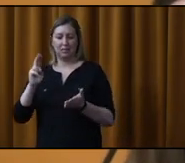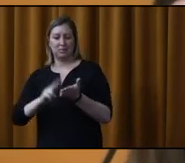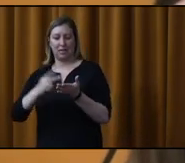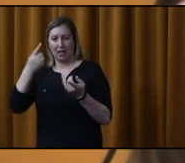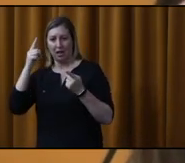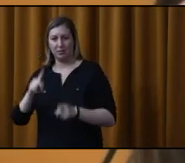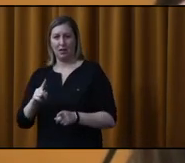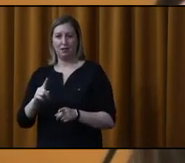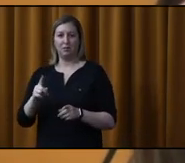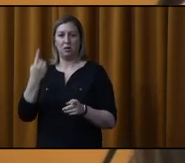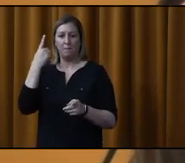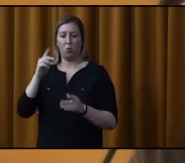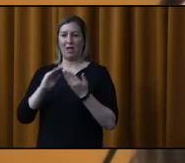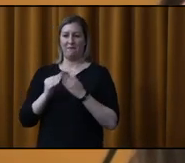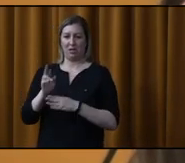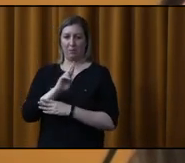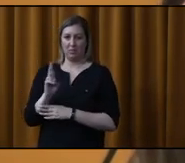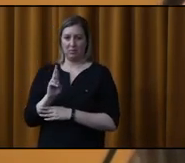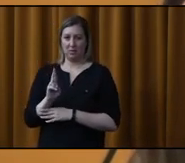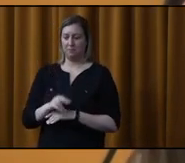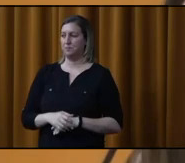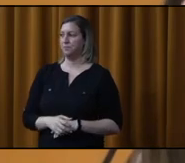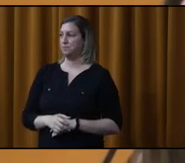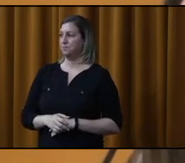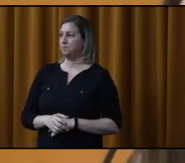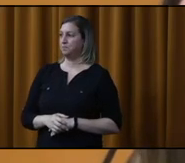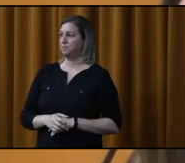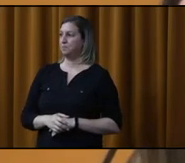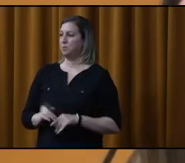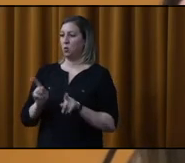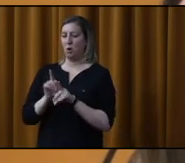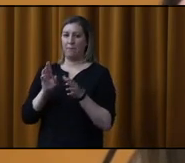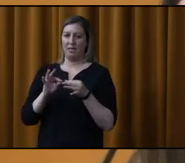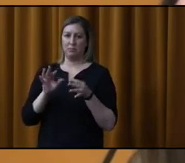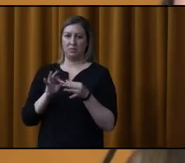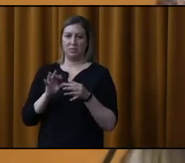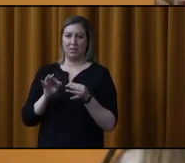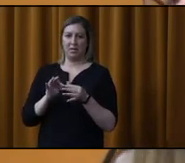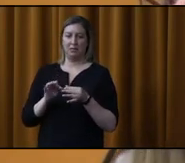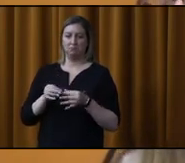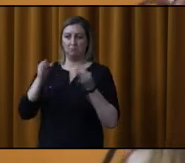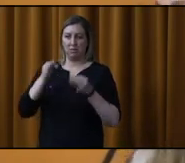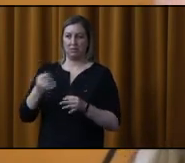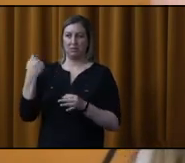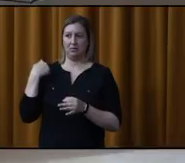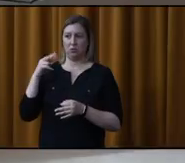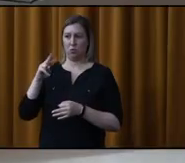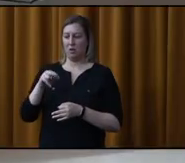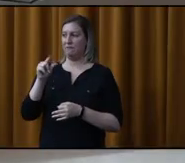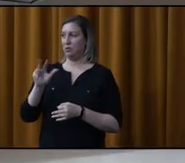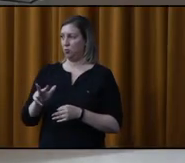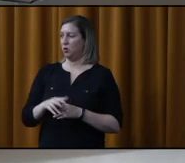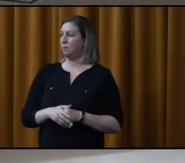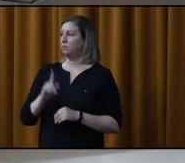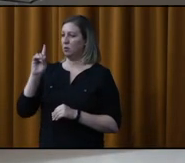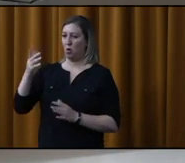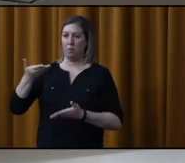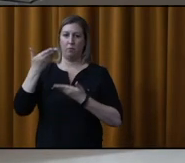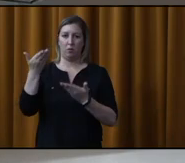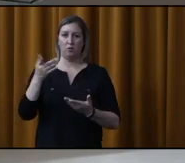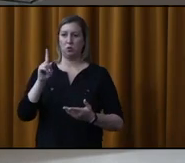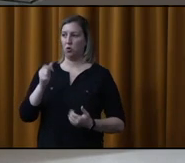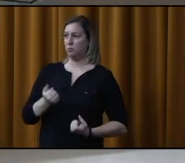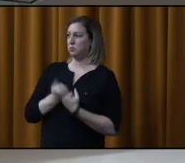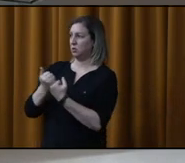pour et au nom de la Ville, le tout tel que décrit au sommaire décisionnel 2023-262. Merci. Un proposeur et un appuyant.